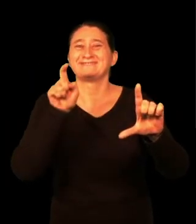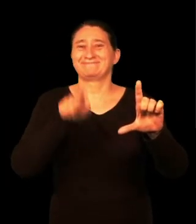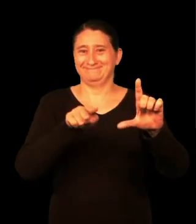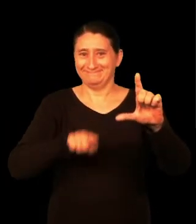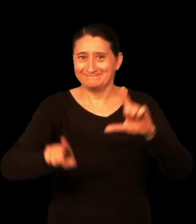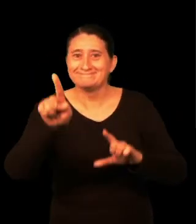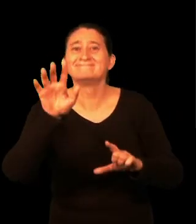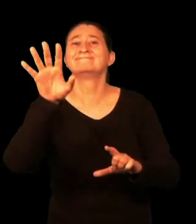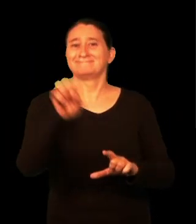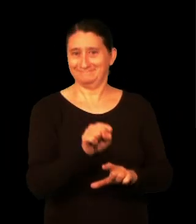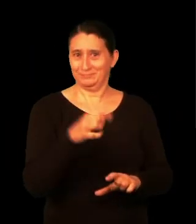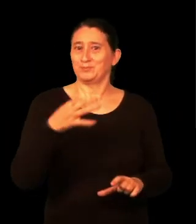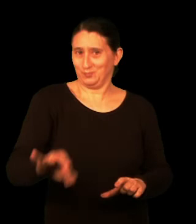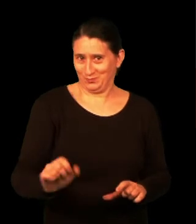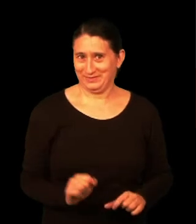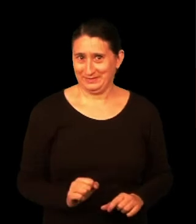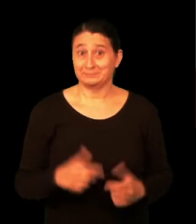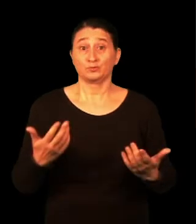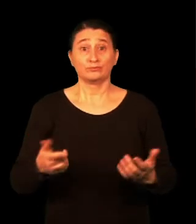Deskribapen kutsan.